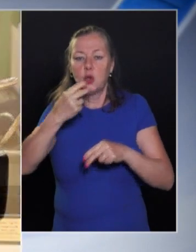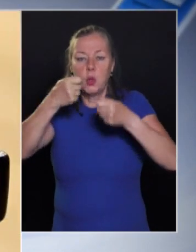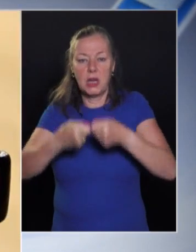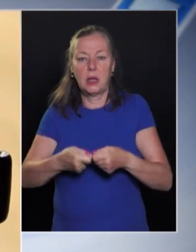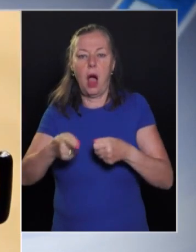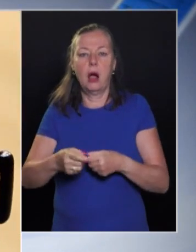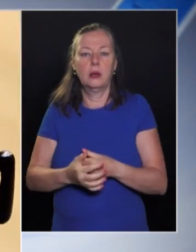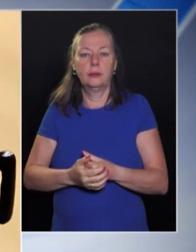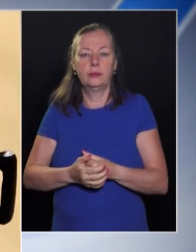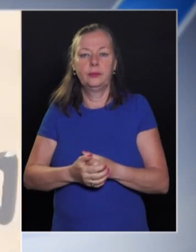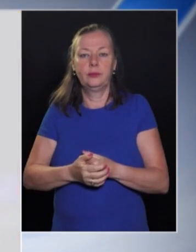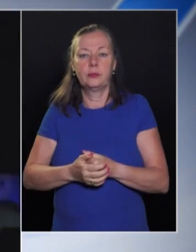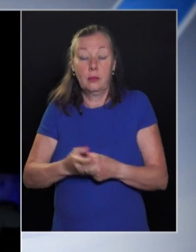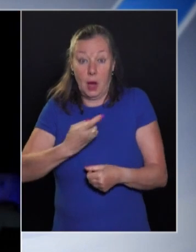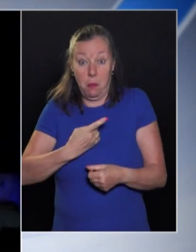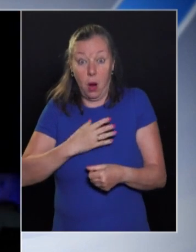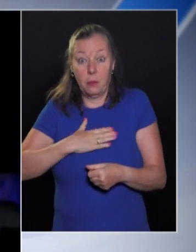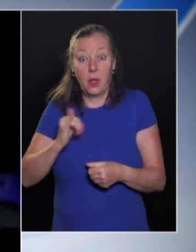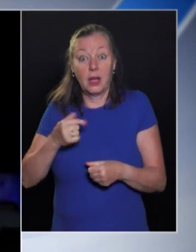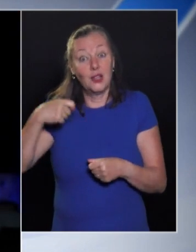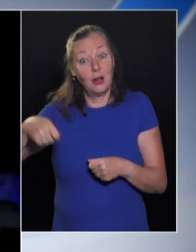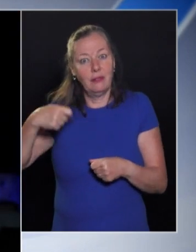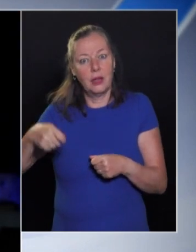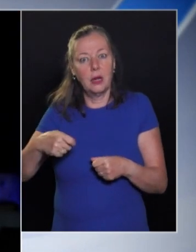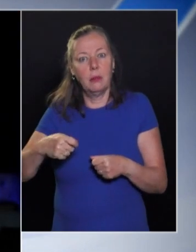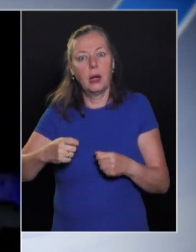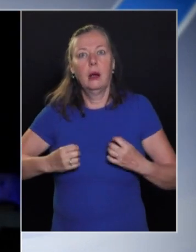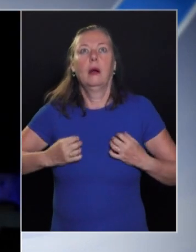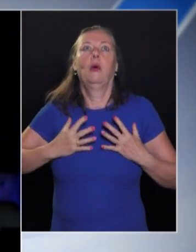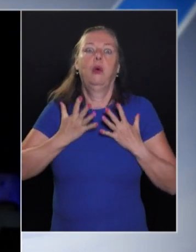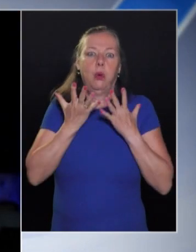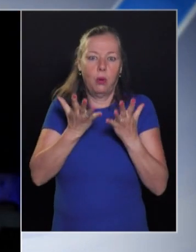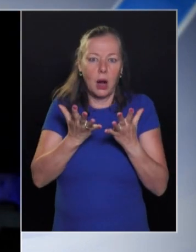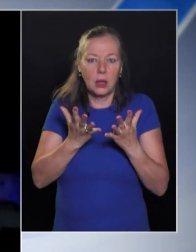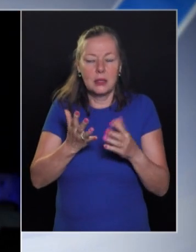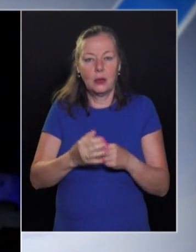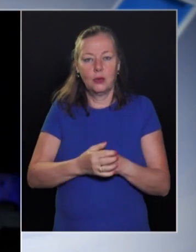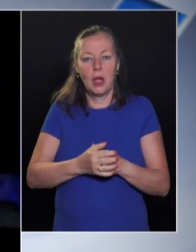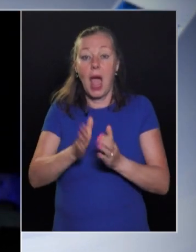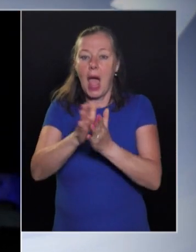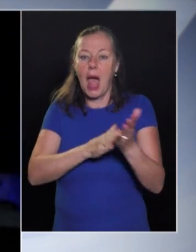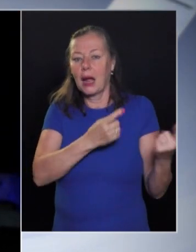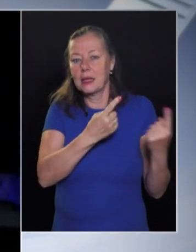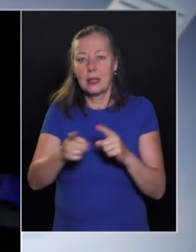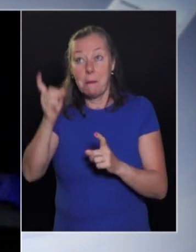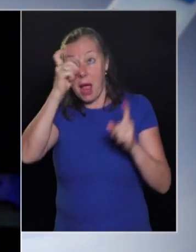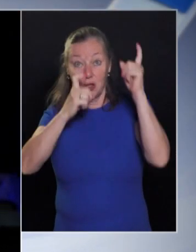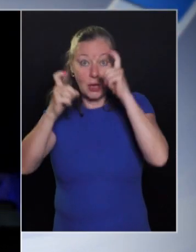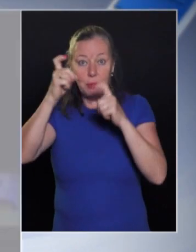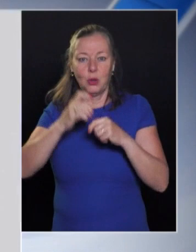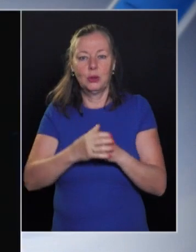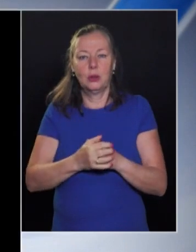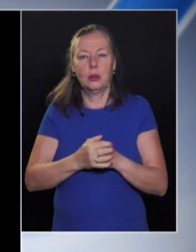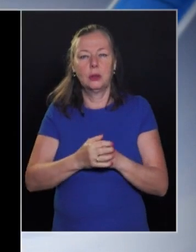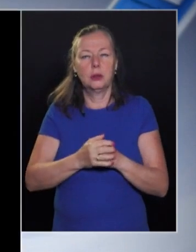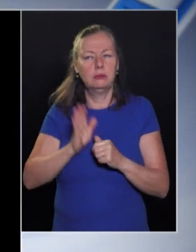zsűritagja. Magam számára is ezek a filmek milyen katarzissal bírtak. Tehát én elkezdtem egy kicsit másként gondolkodni.